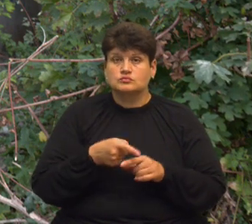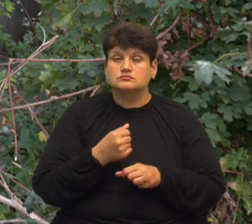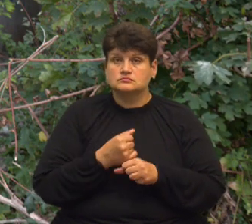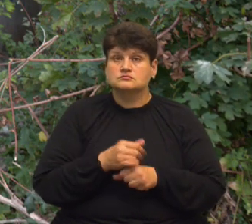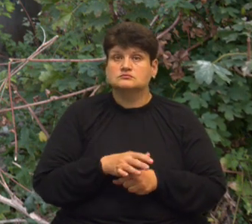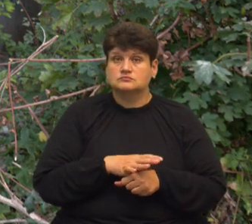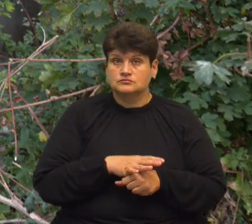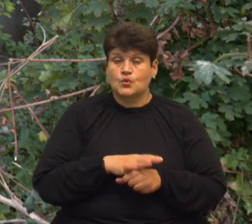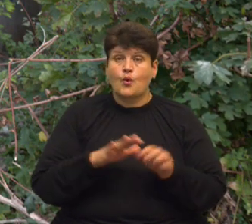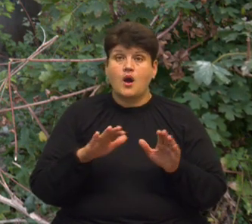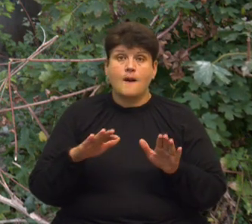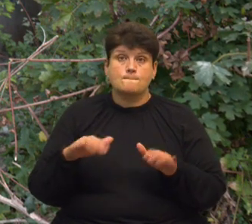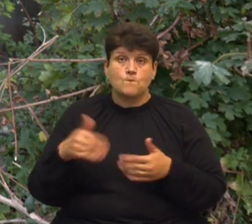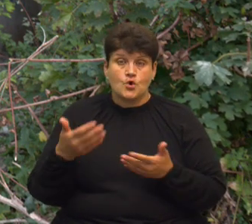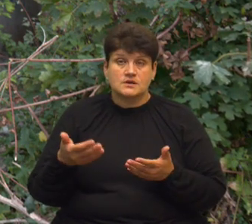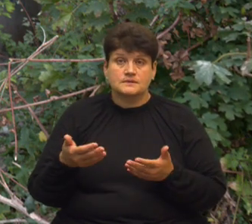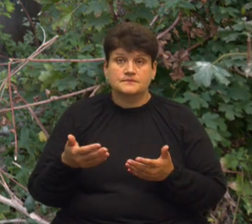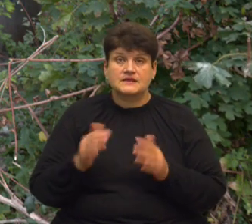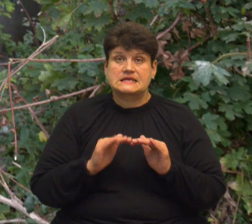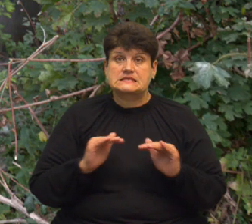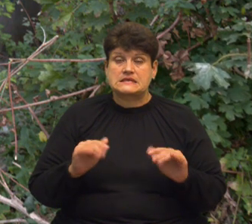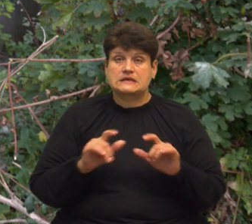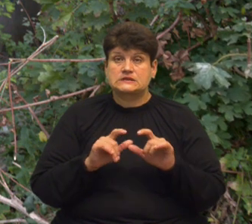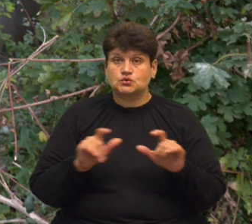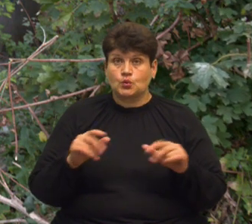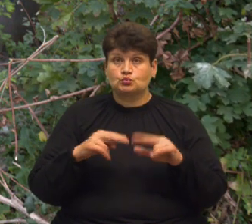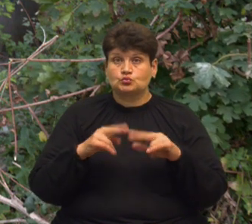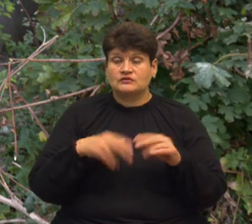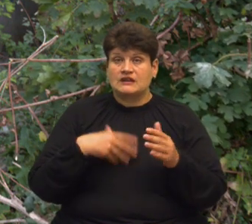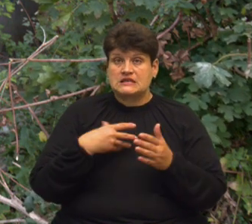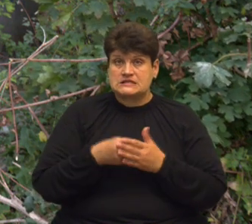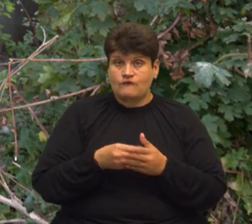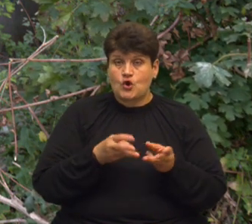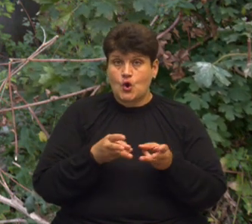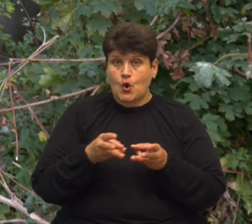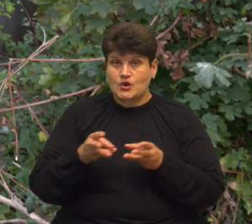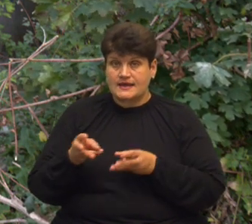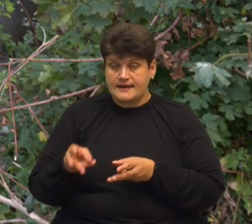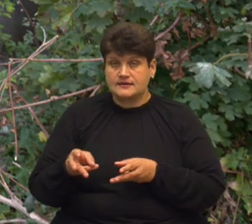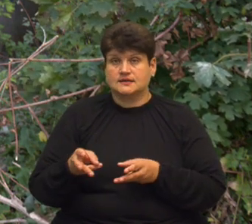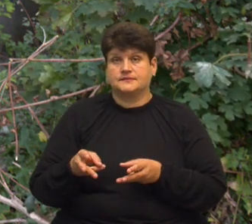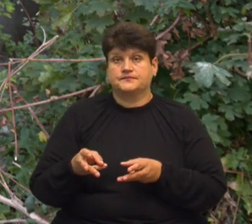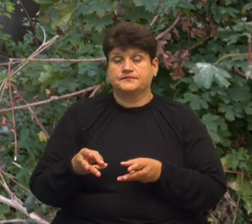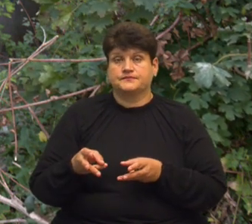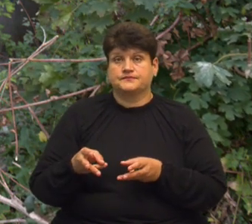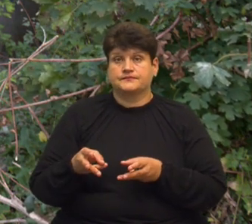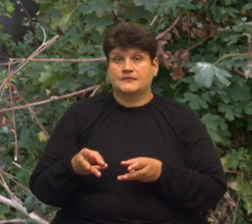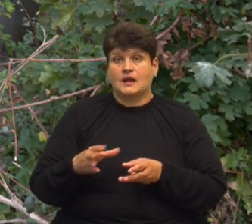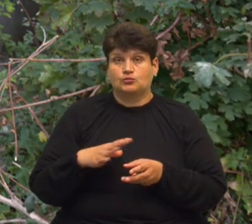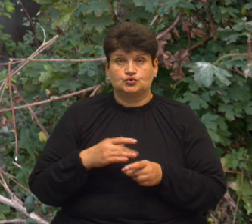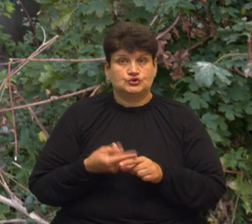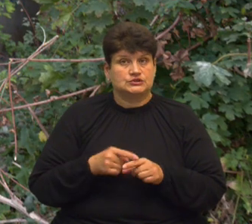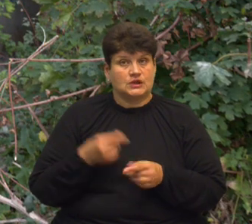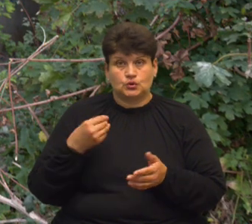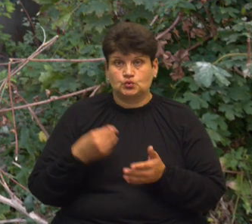Потім в саді і школи побудували свої котельні. Це було дуже дорого